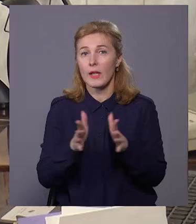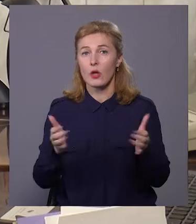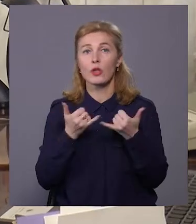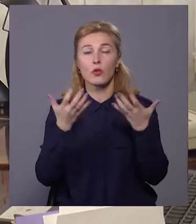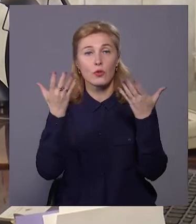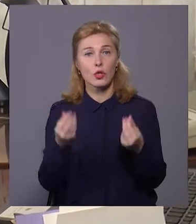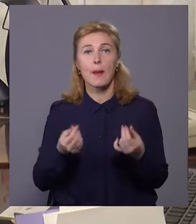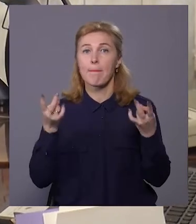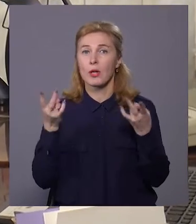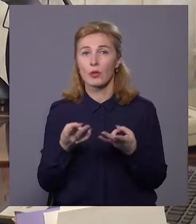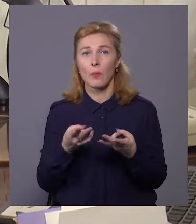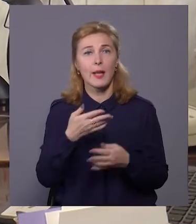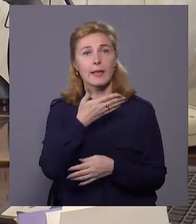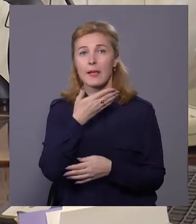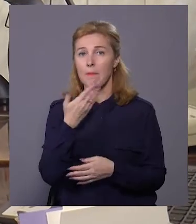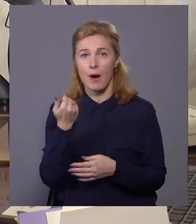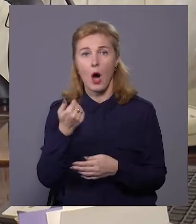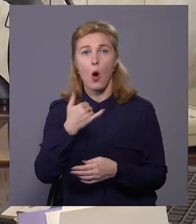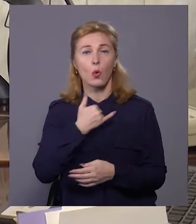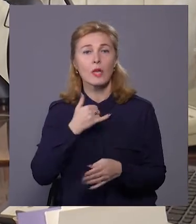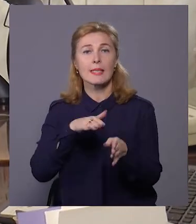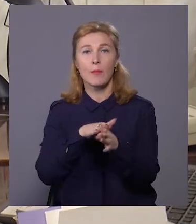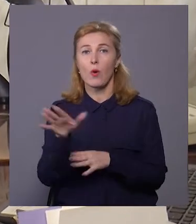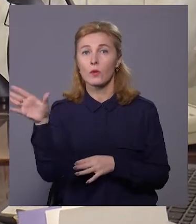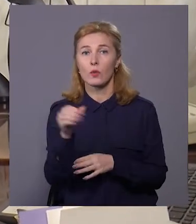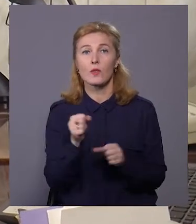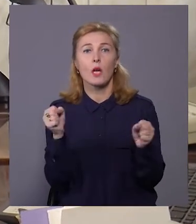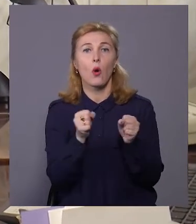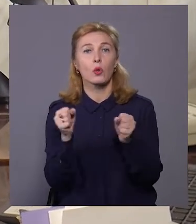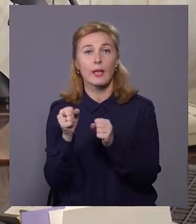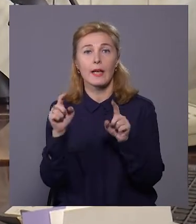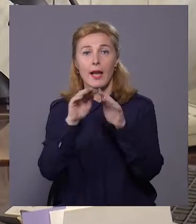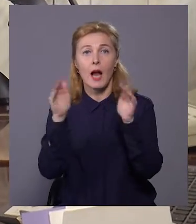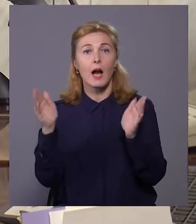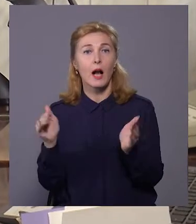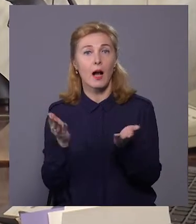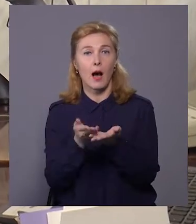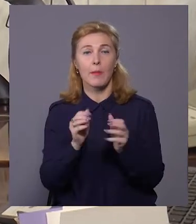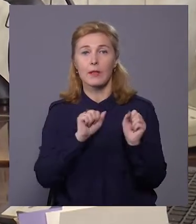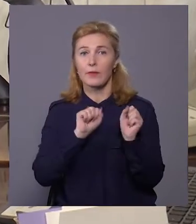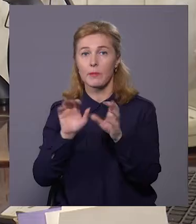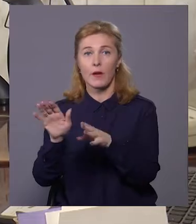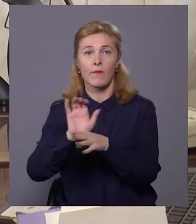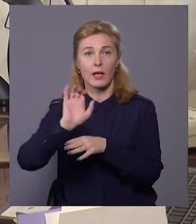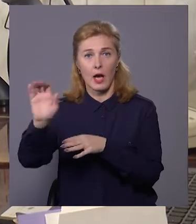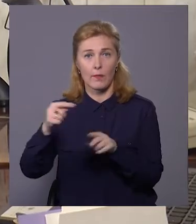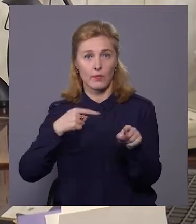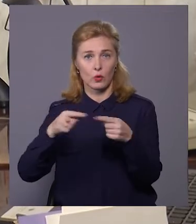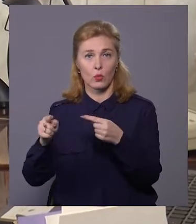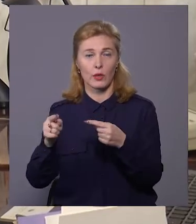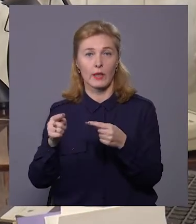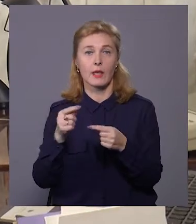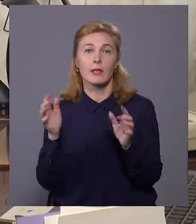потреби немає. У нас заповнені усі холодильні камери. Ми зараз відправляємо в другі заклади на зберігання